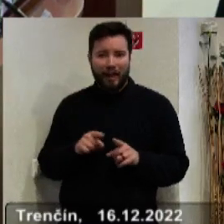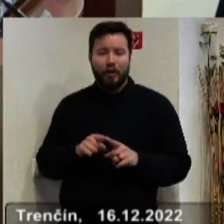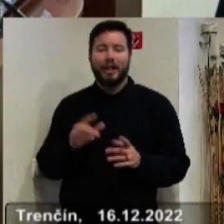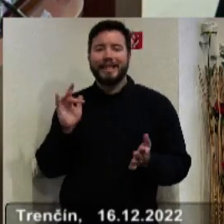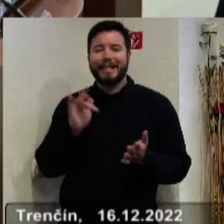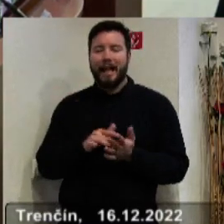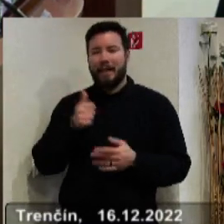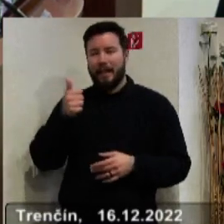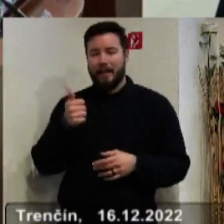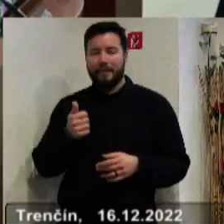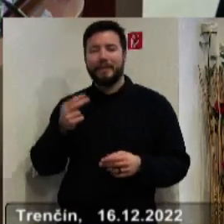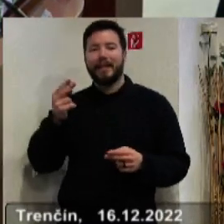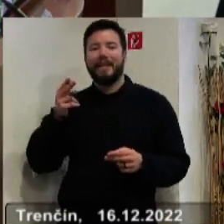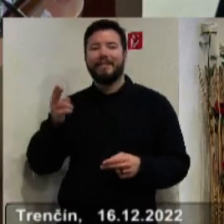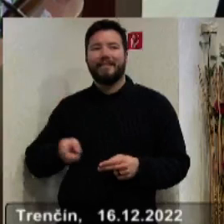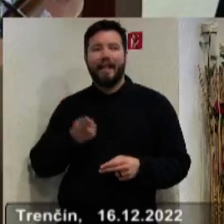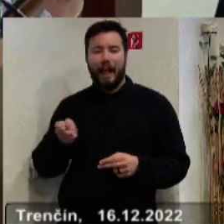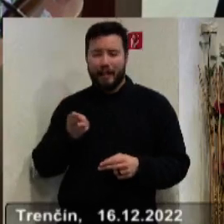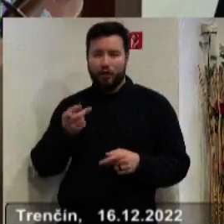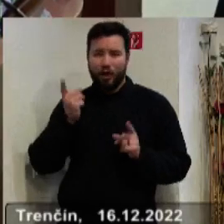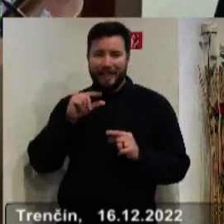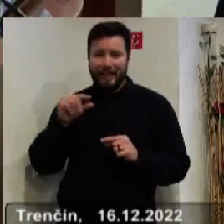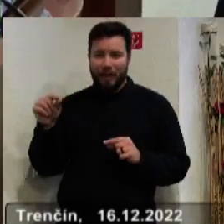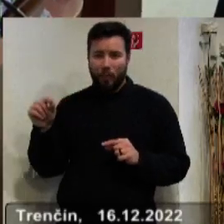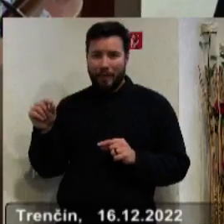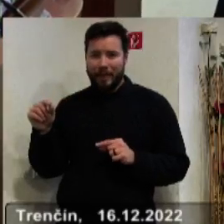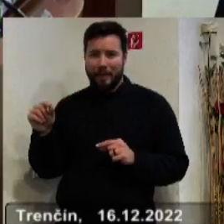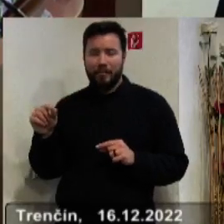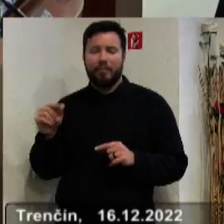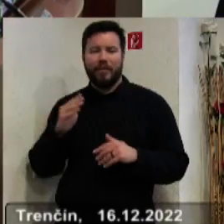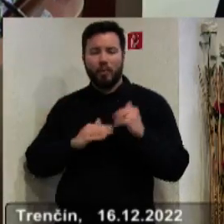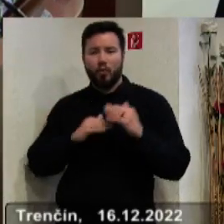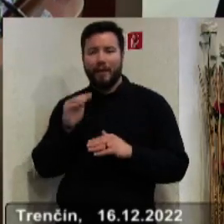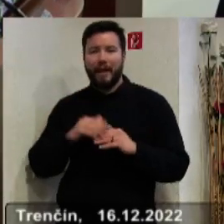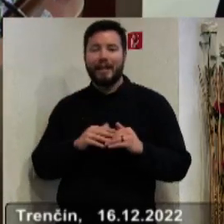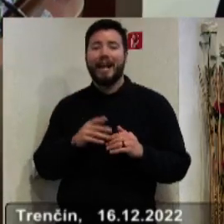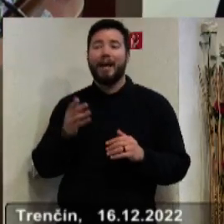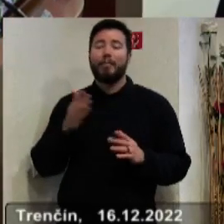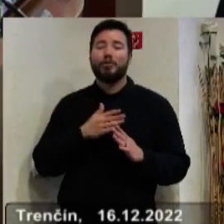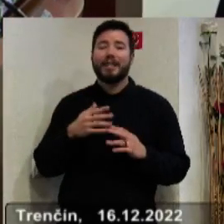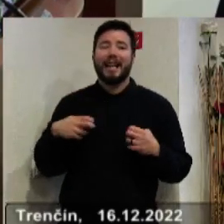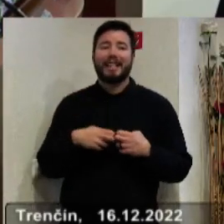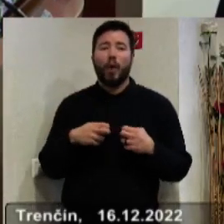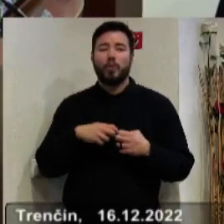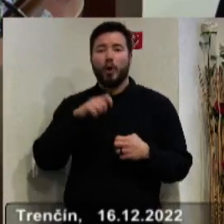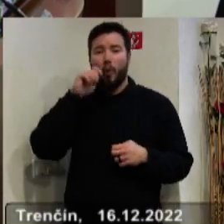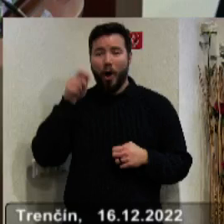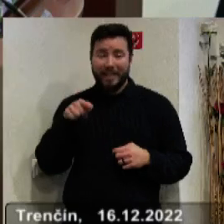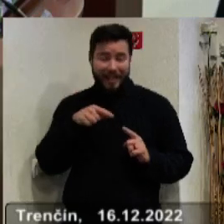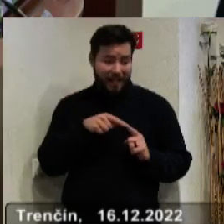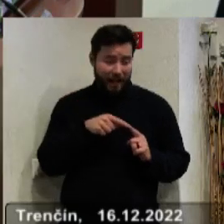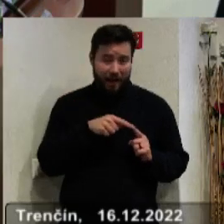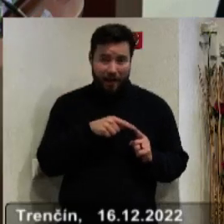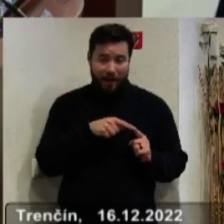To hlavné trasovanie Železny Slovenske republiky, ktoré tu bolo budované ešte začiať z Rakúskovovorska a konec koncov